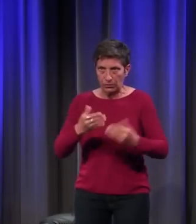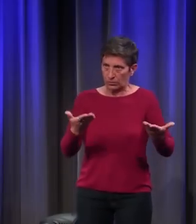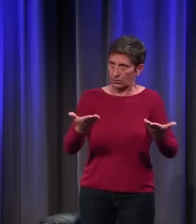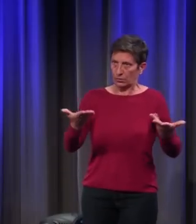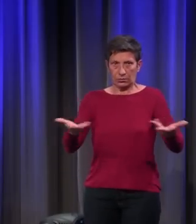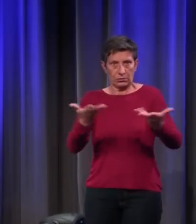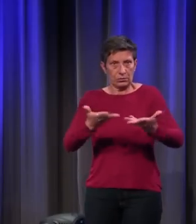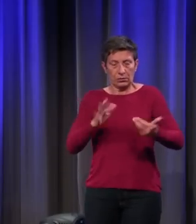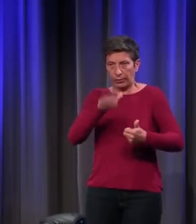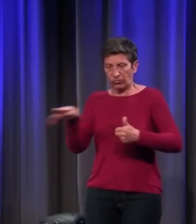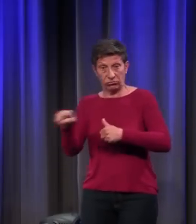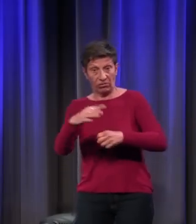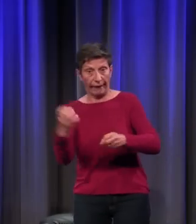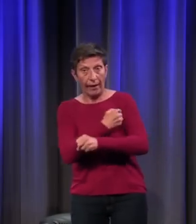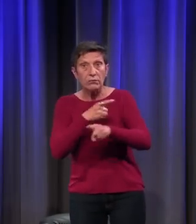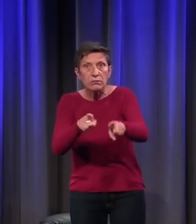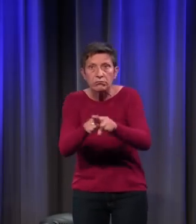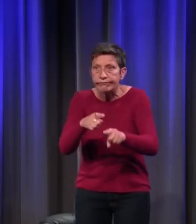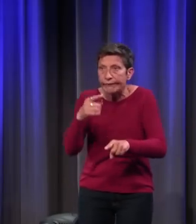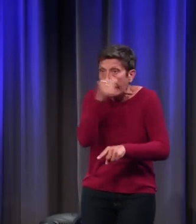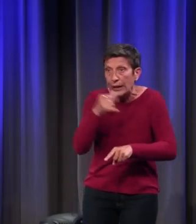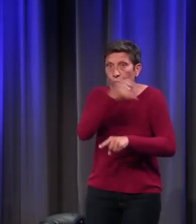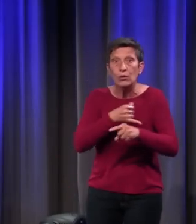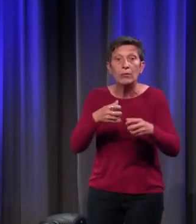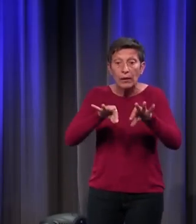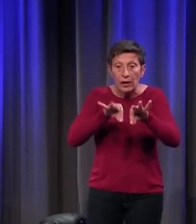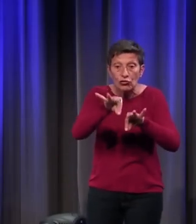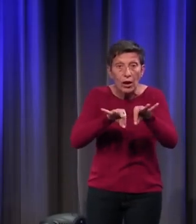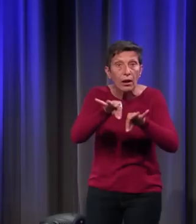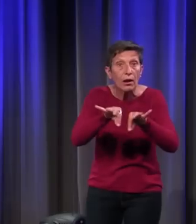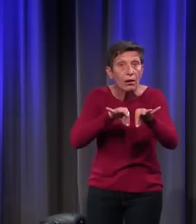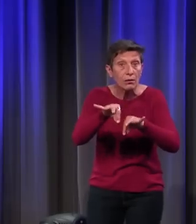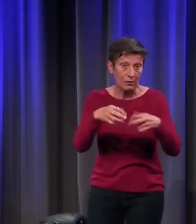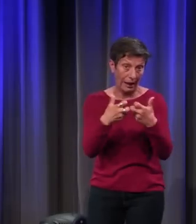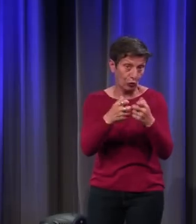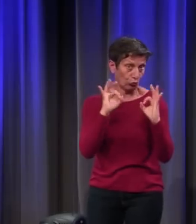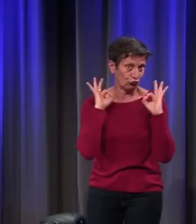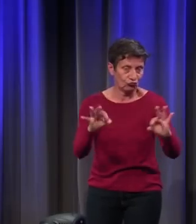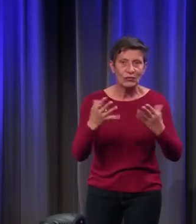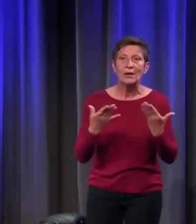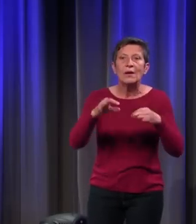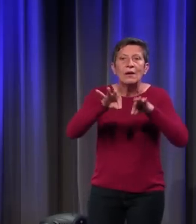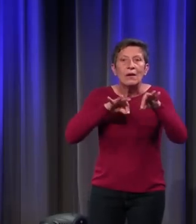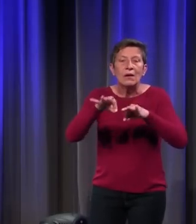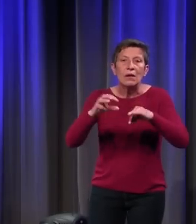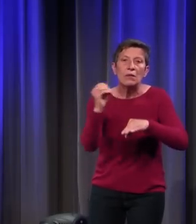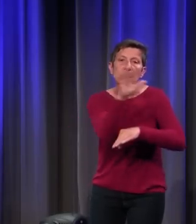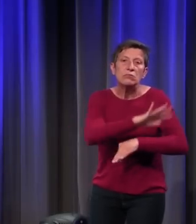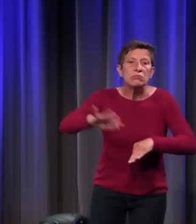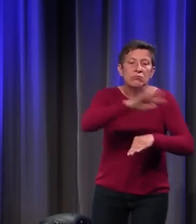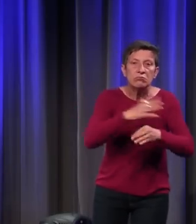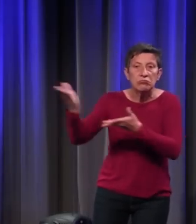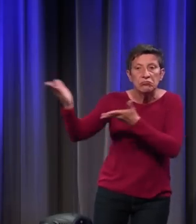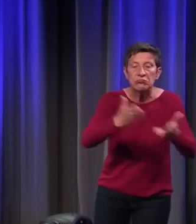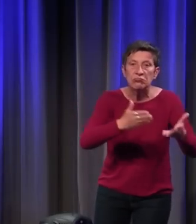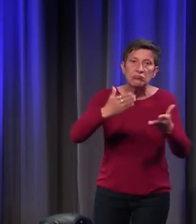Le jeu d'échec, on est un très bel exemple. Quand le jeu d'échec arrive en Occident, vers l'an 1000, c'est un jeu asiatique, il est